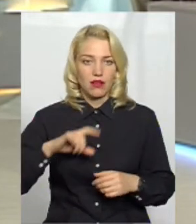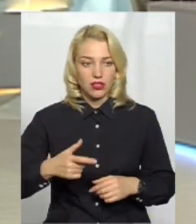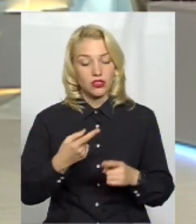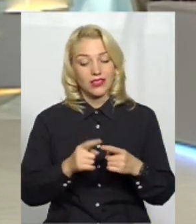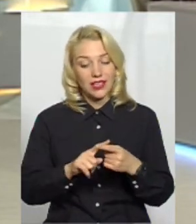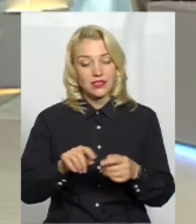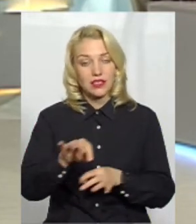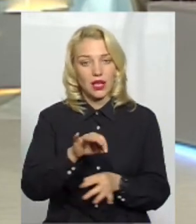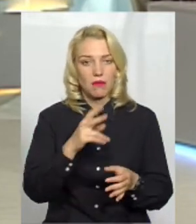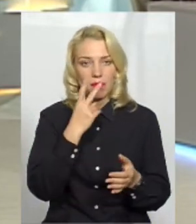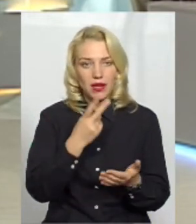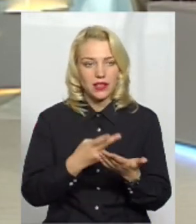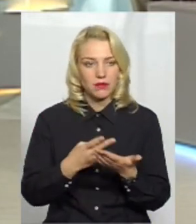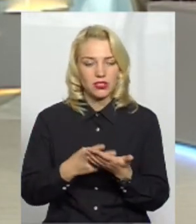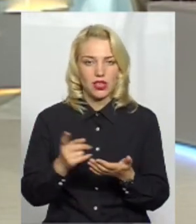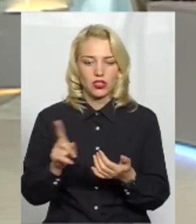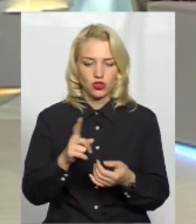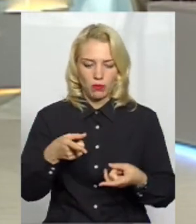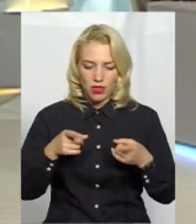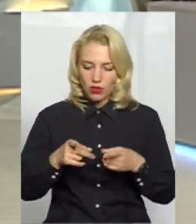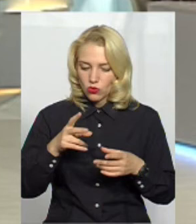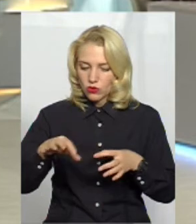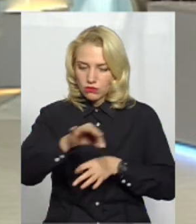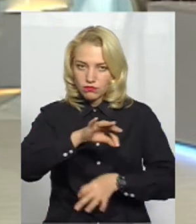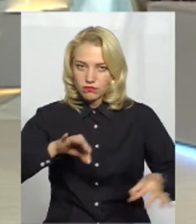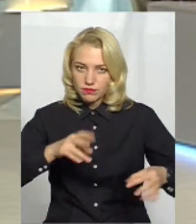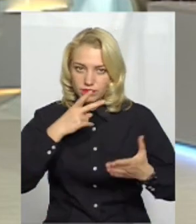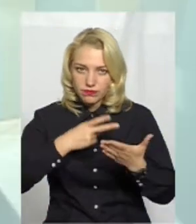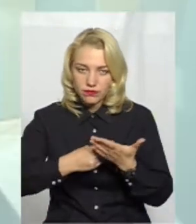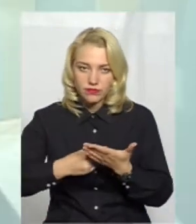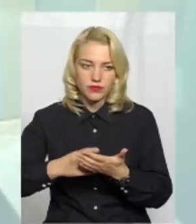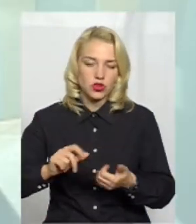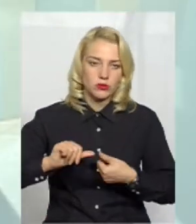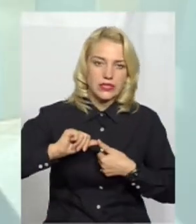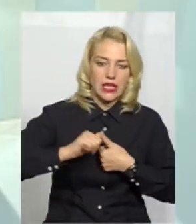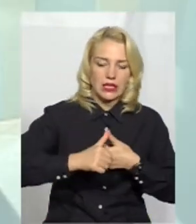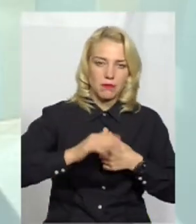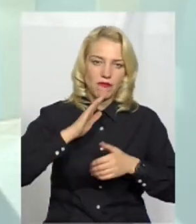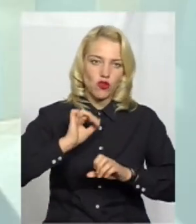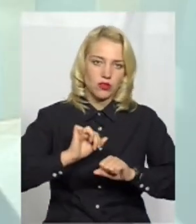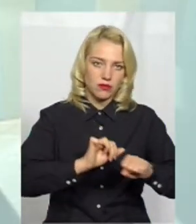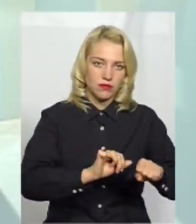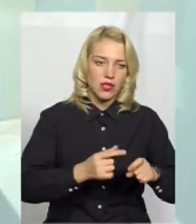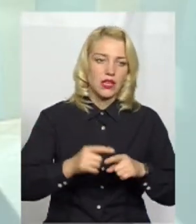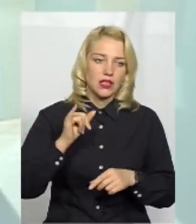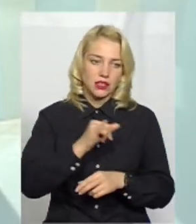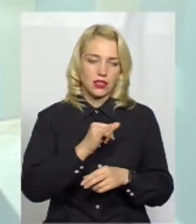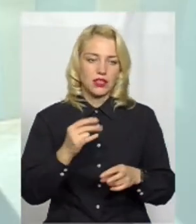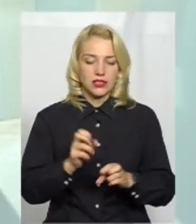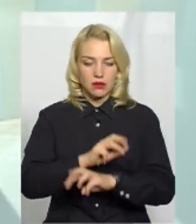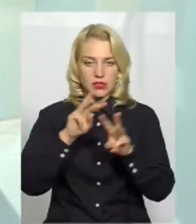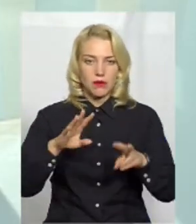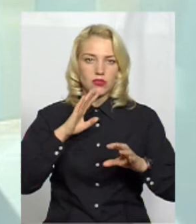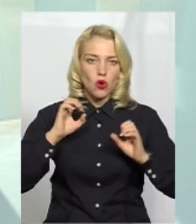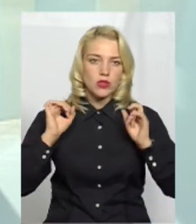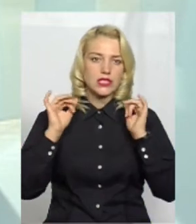передбачала про те, щоб і винести в натуру прибережні смуги, щоб вони були закріплені в водоохоронні зони, і забезпечити озеленення